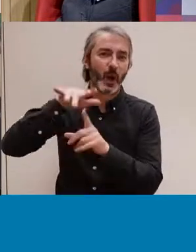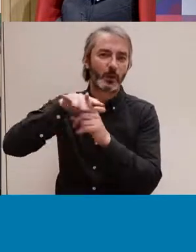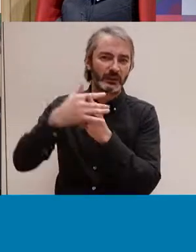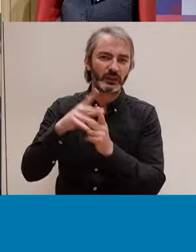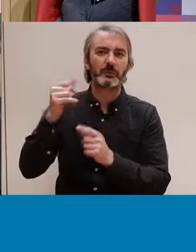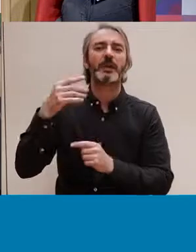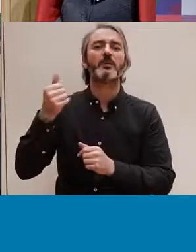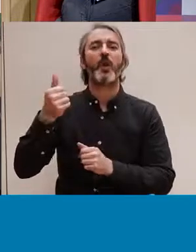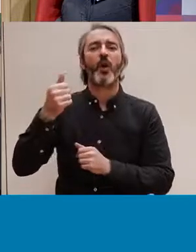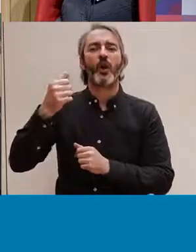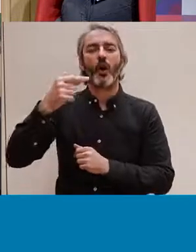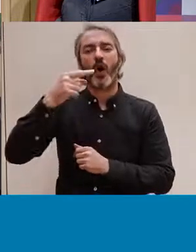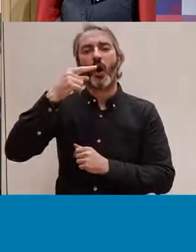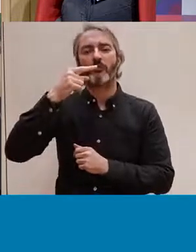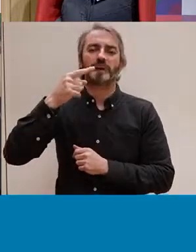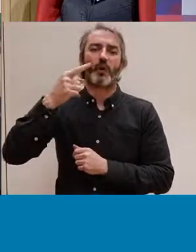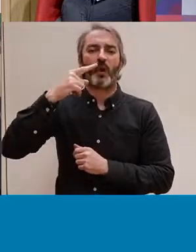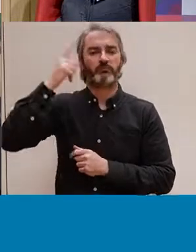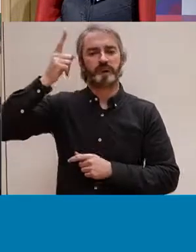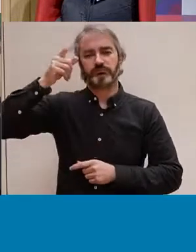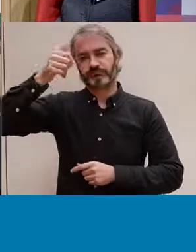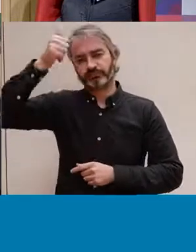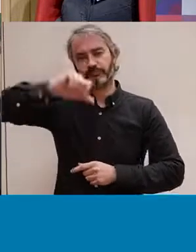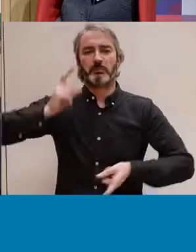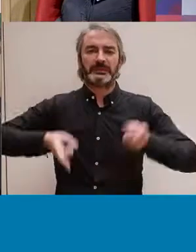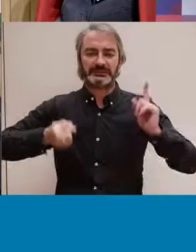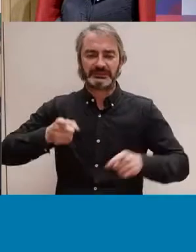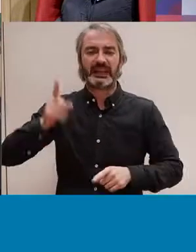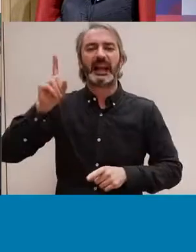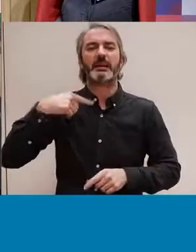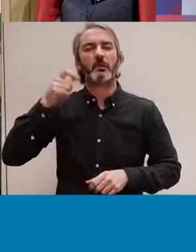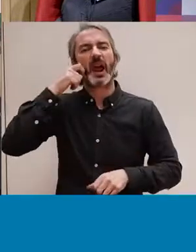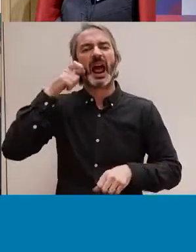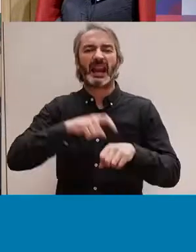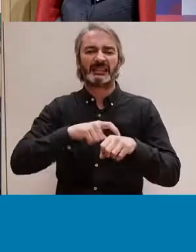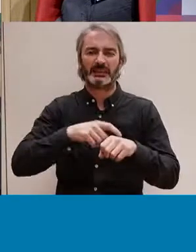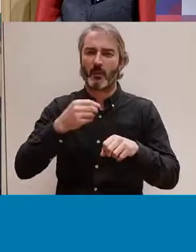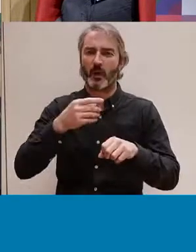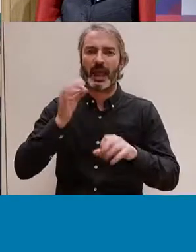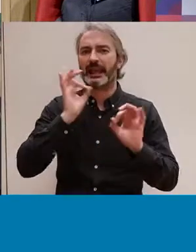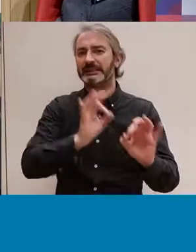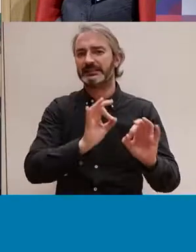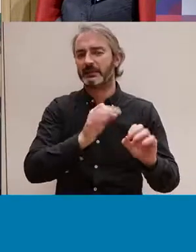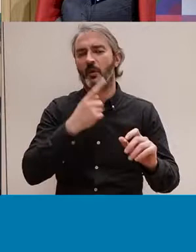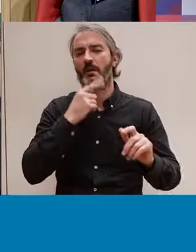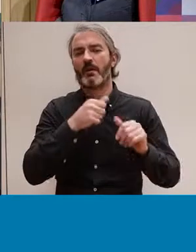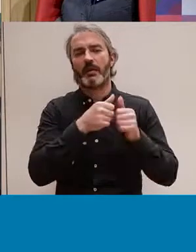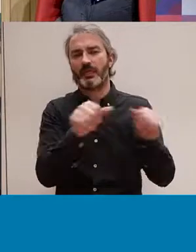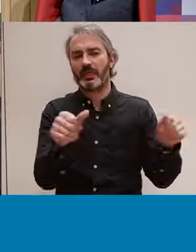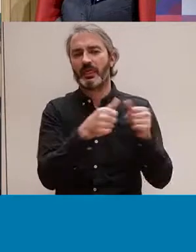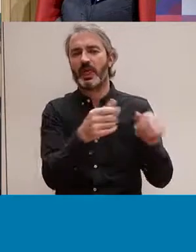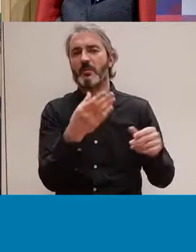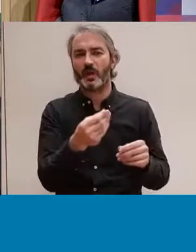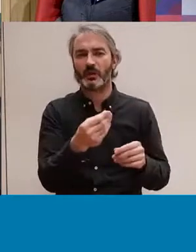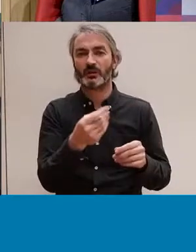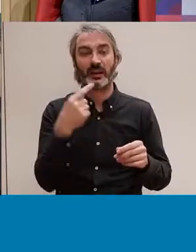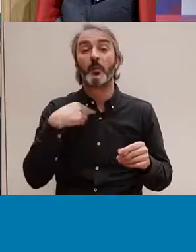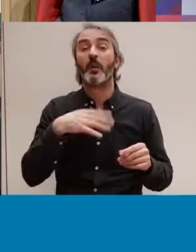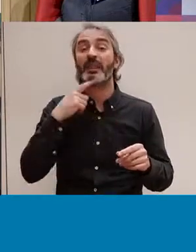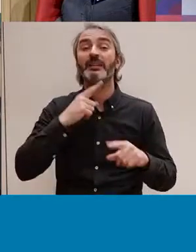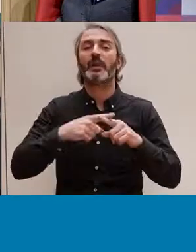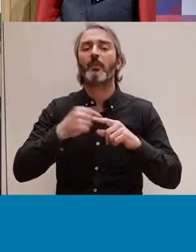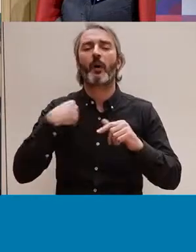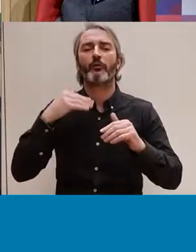patriarcal i en un context racista. I per tant la nostra socialització en relació a la sexualitat serà diferent i serà desigual